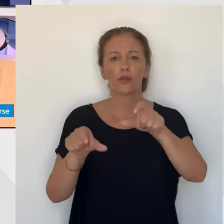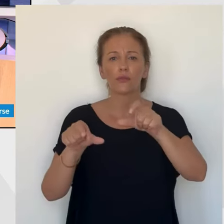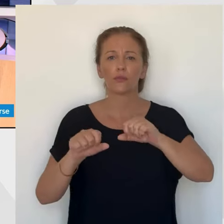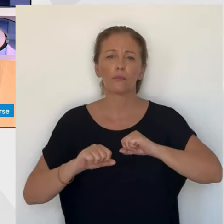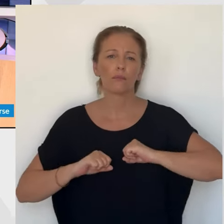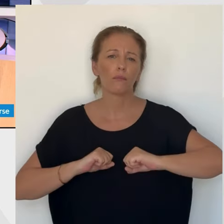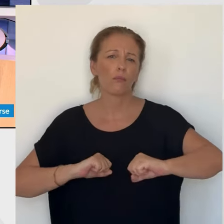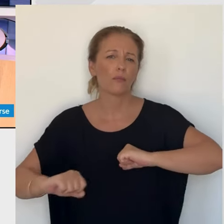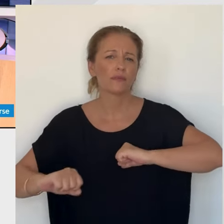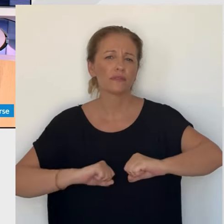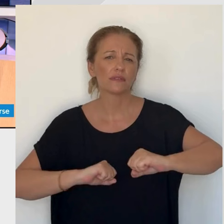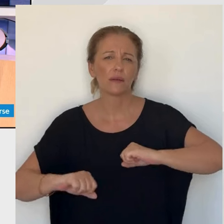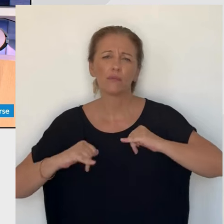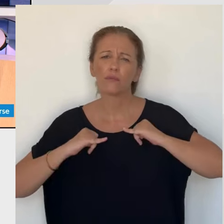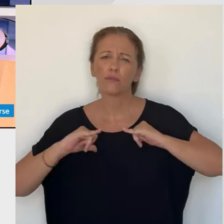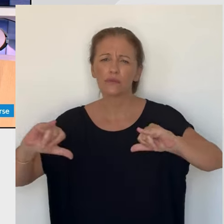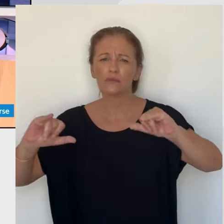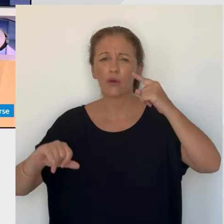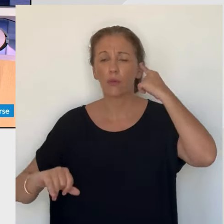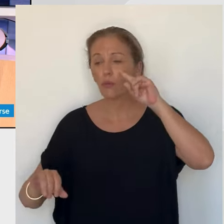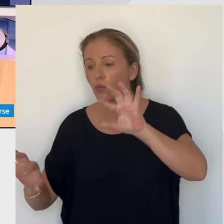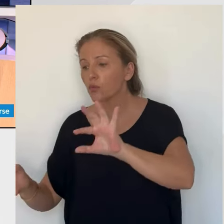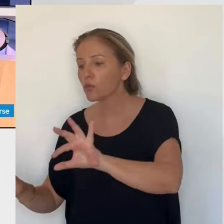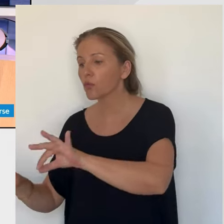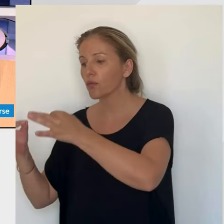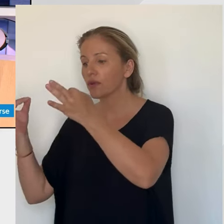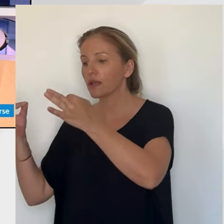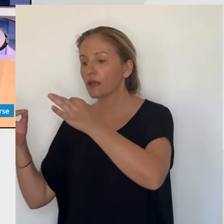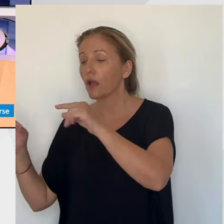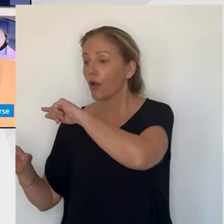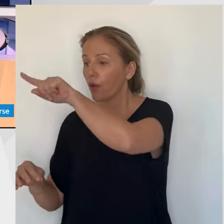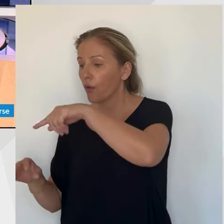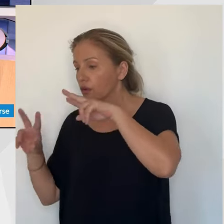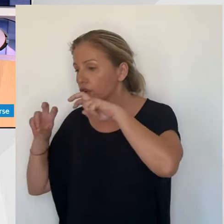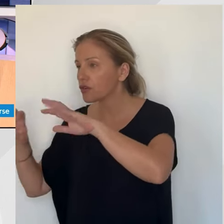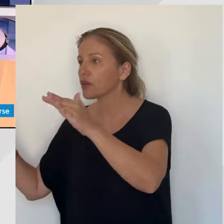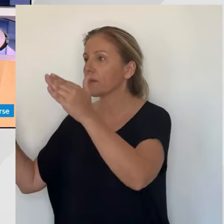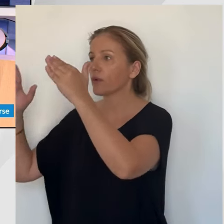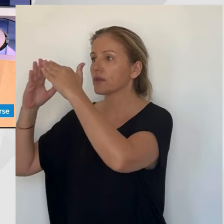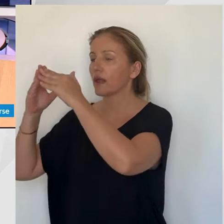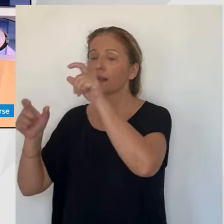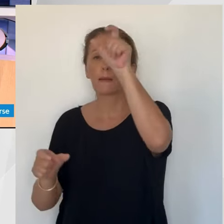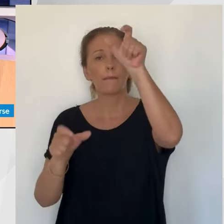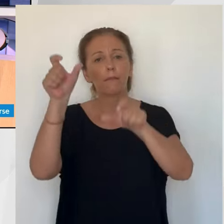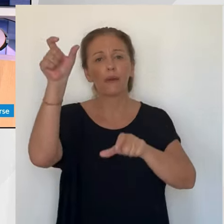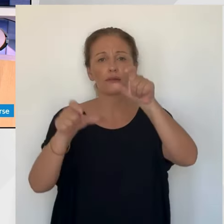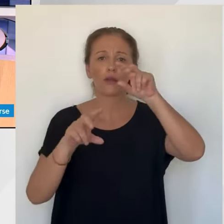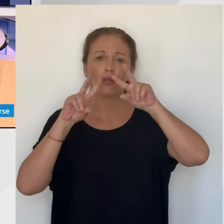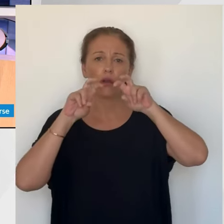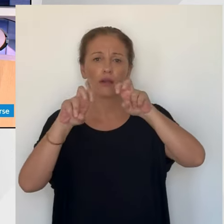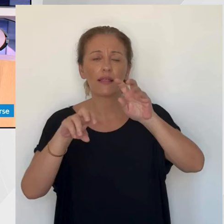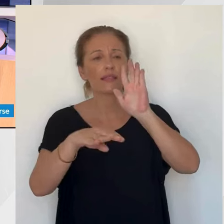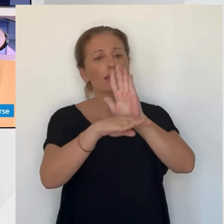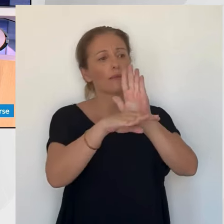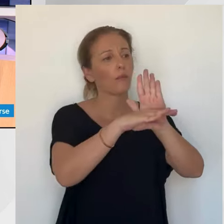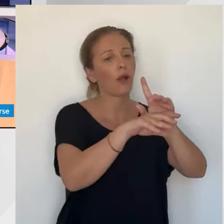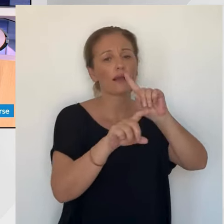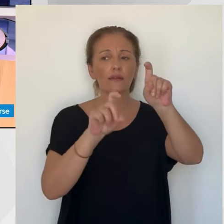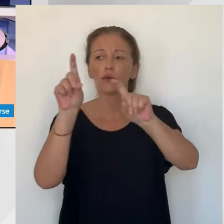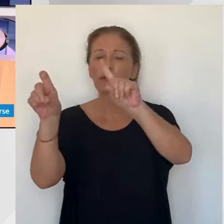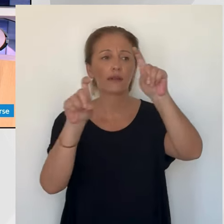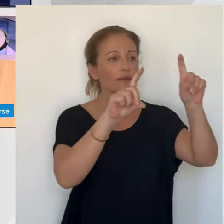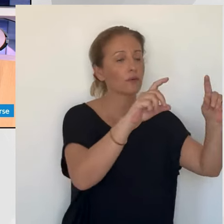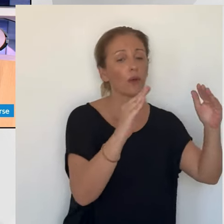ans, disparu depuis vendredi. Après des recherches en montagne, des auditions de témoins et des perquisitions, les enquêteurs